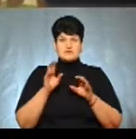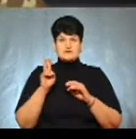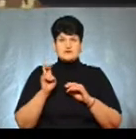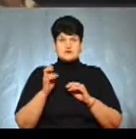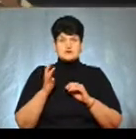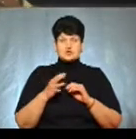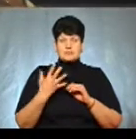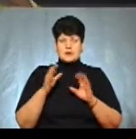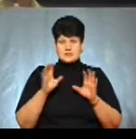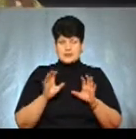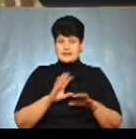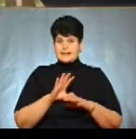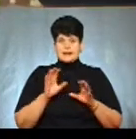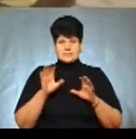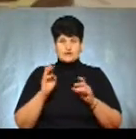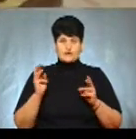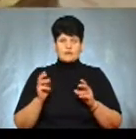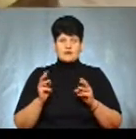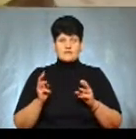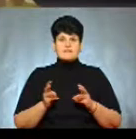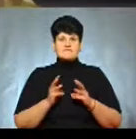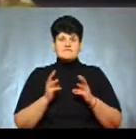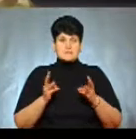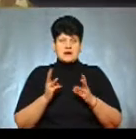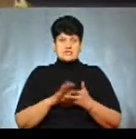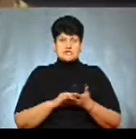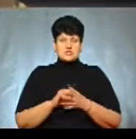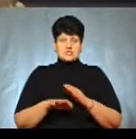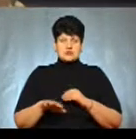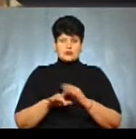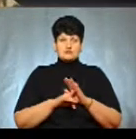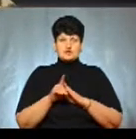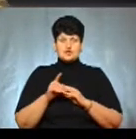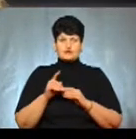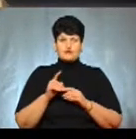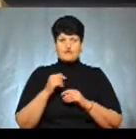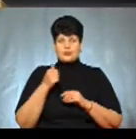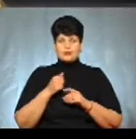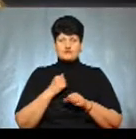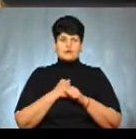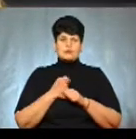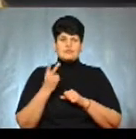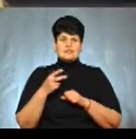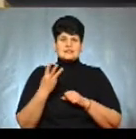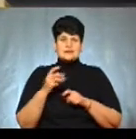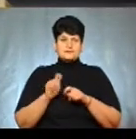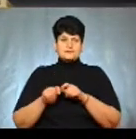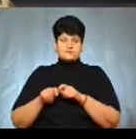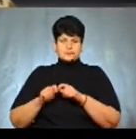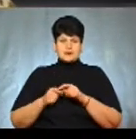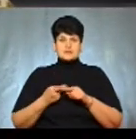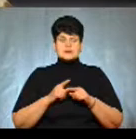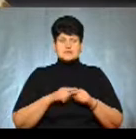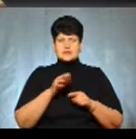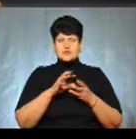245, незаконне випалювання і знищення території. З початку року проведено 20 рейдів. За цими результатами цих